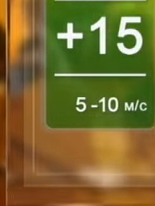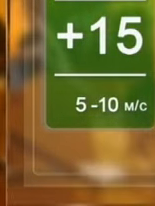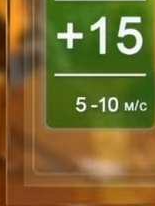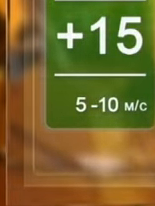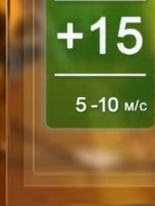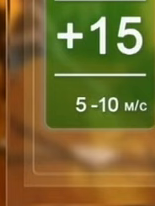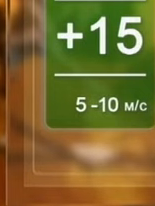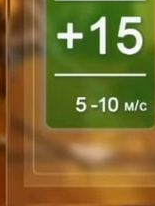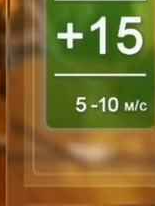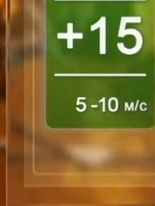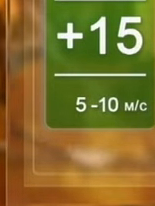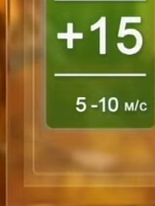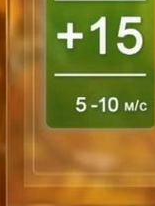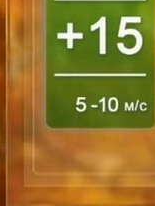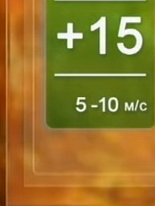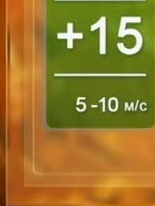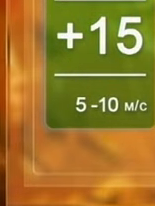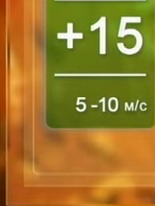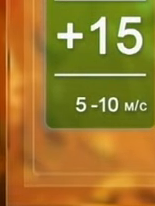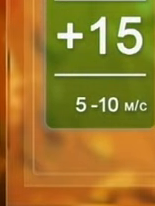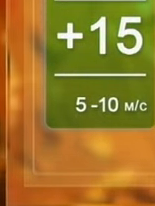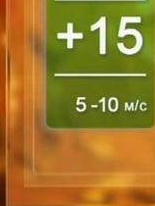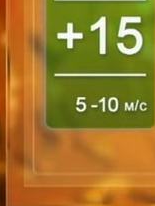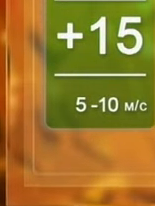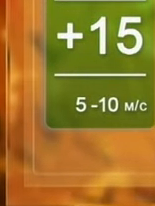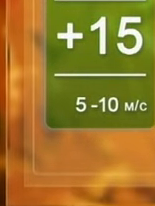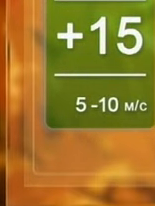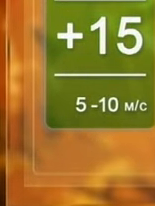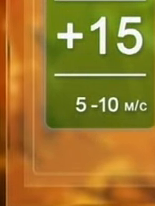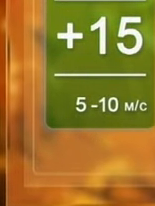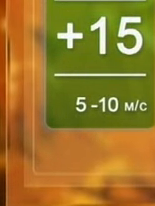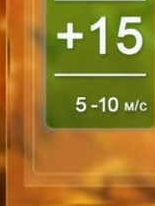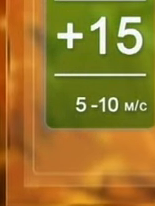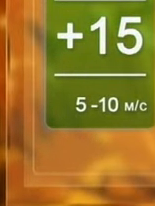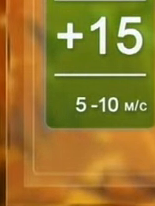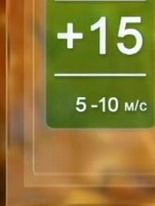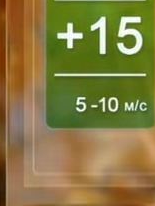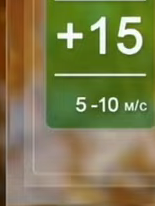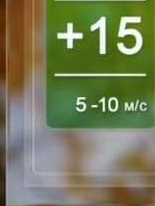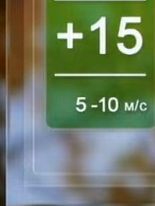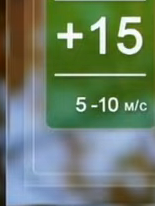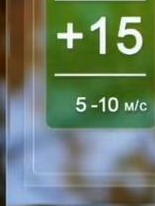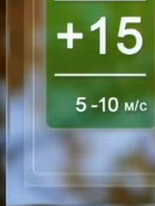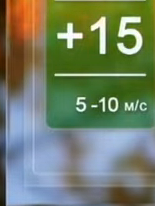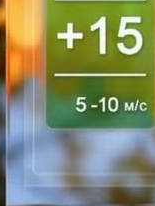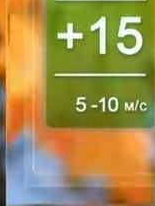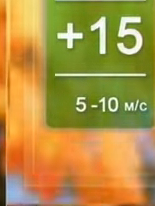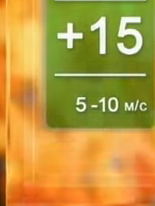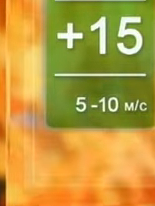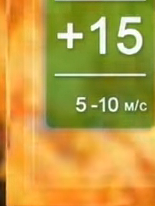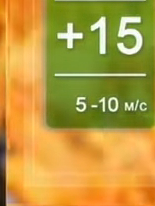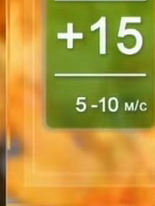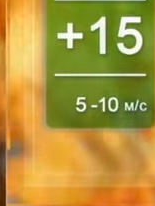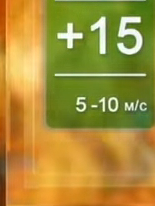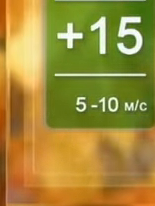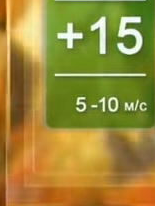дощ. Вітер східного напрямку 5-10 метрів за секунду. Температура повітря в області. Вночі 7-12 градусів, в день повітря